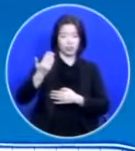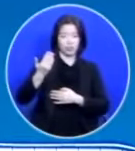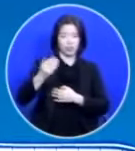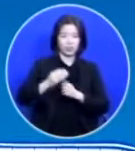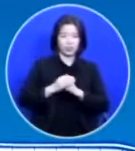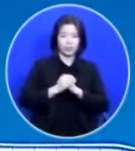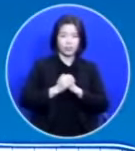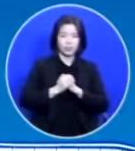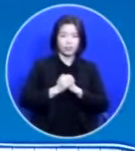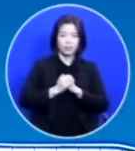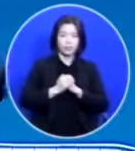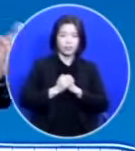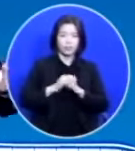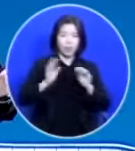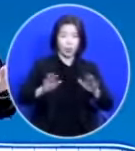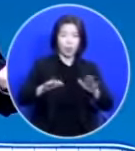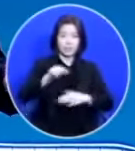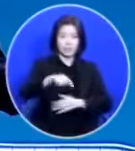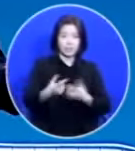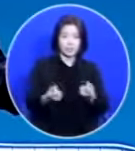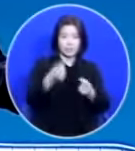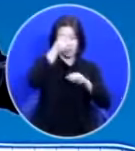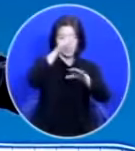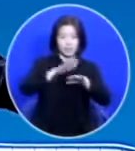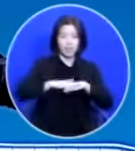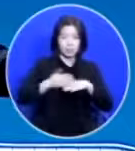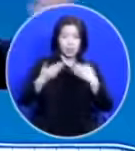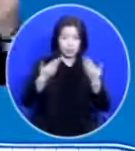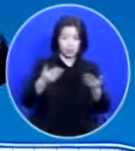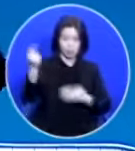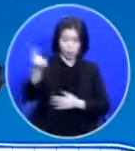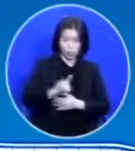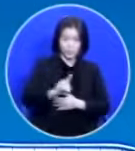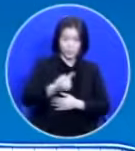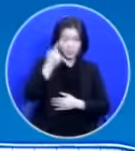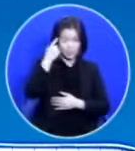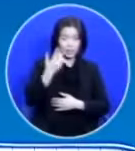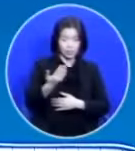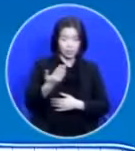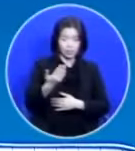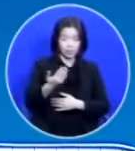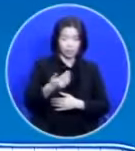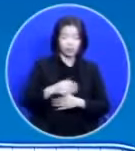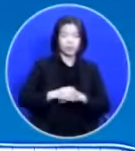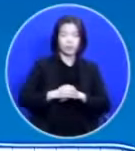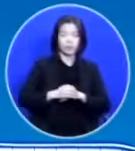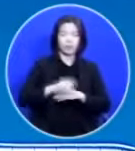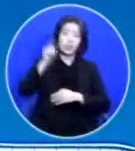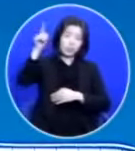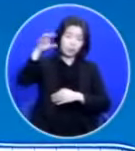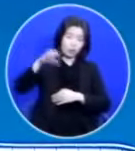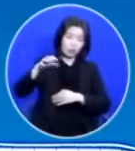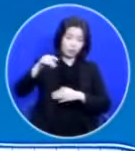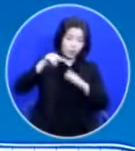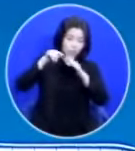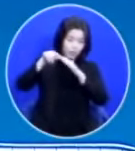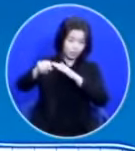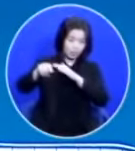오늘 이렇게 예배드리러 오셨잖아요 예배당에 천국에 들어가는